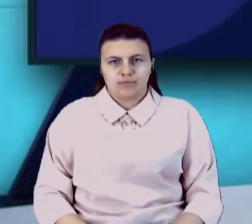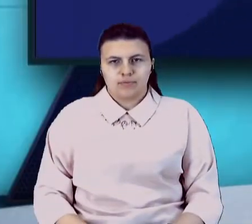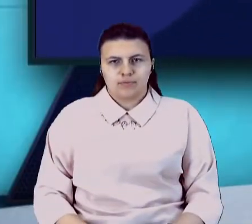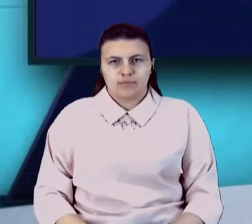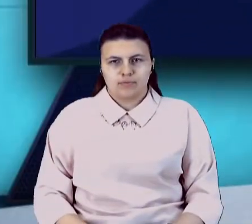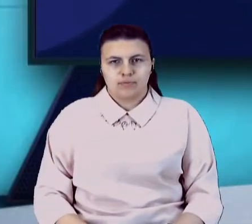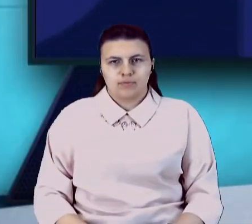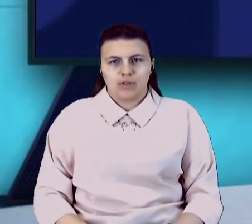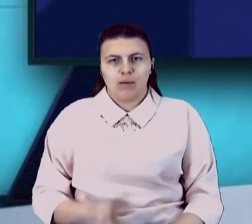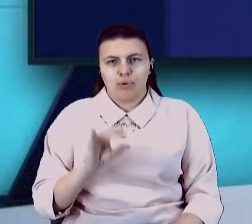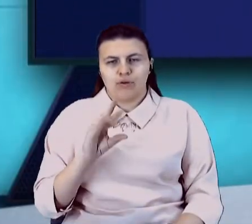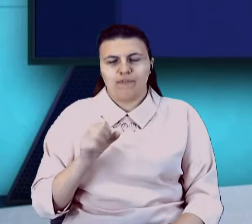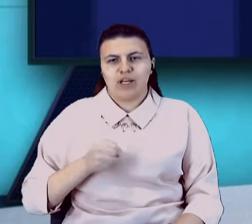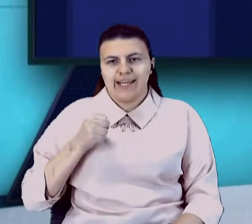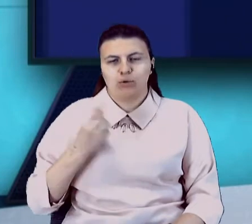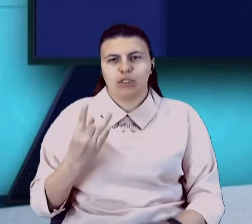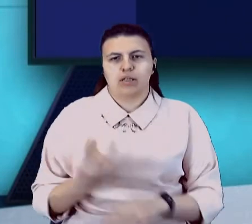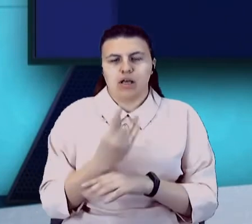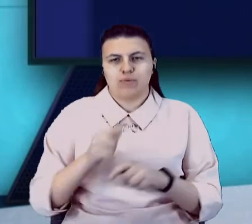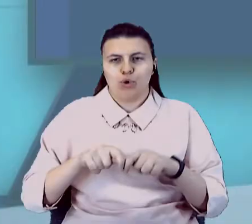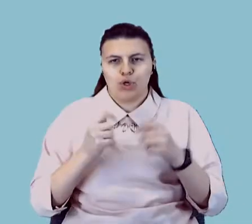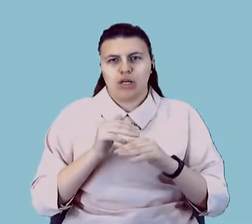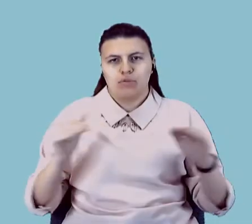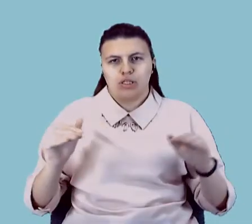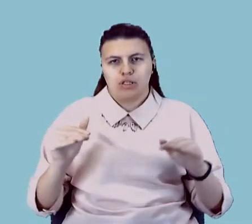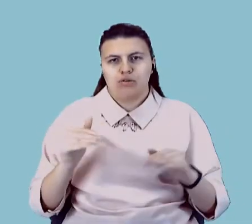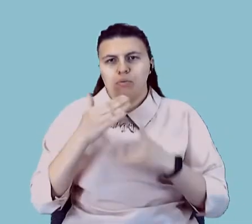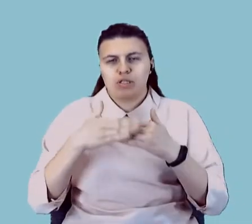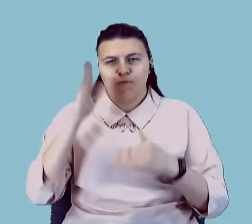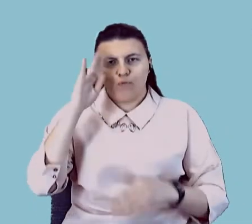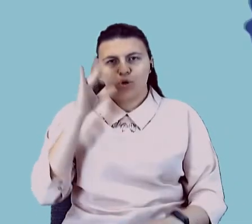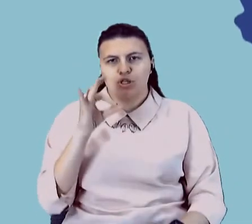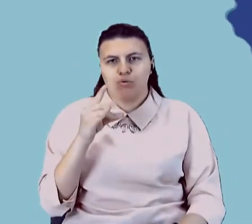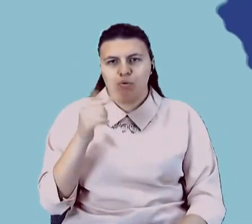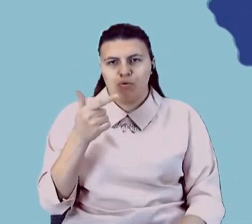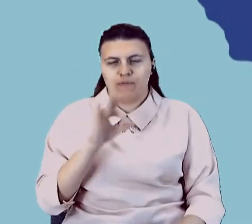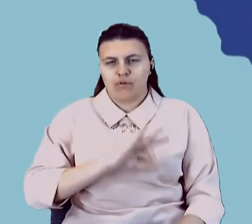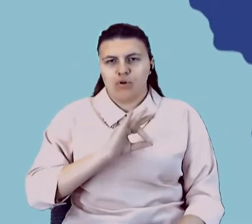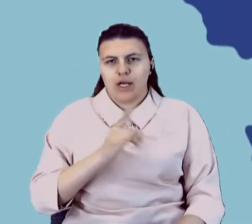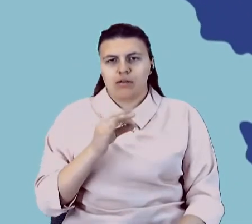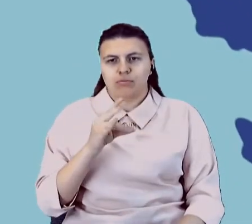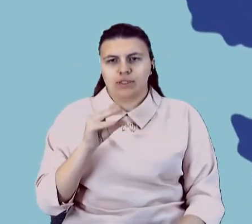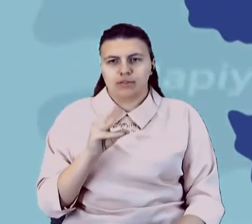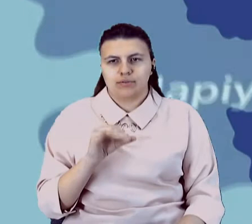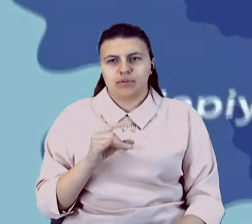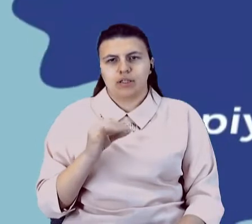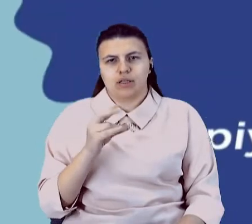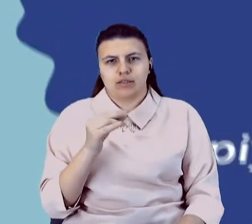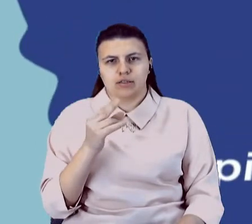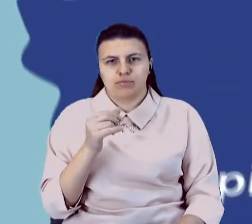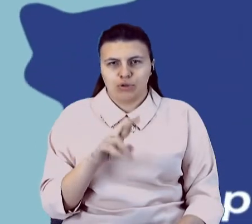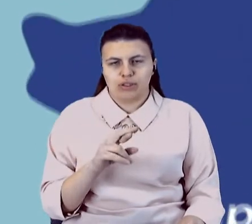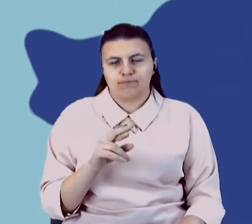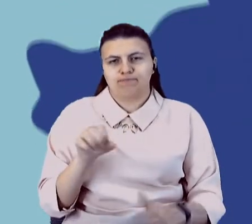Бойовики один раз порушили режим тиші поблизу Водяного, використовували гранатомети та стрілецьку зброю. Травмованих та